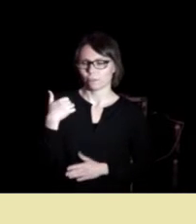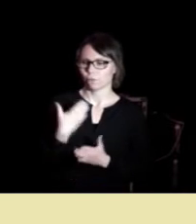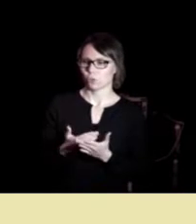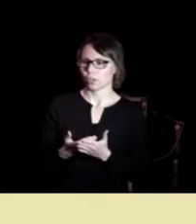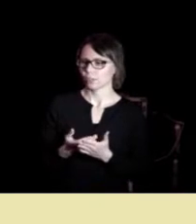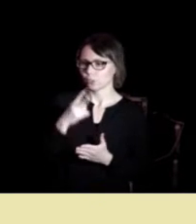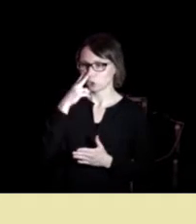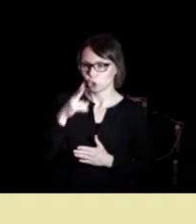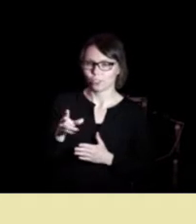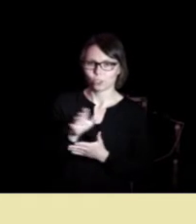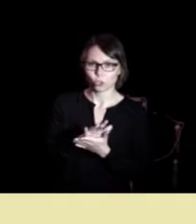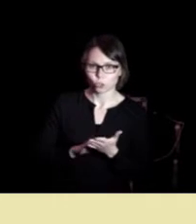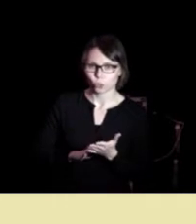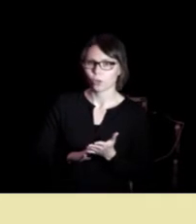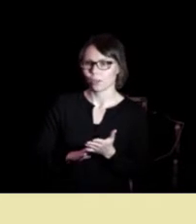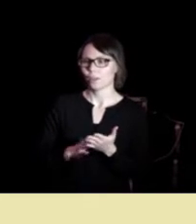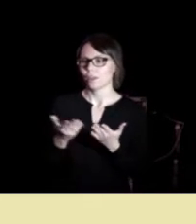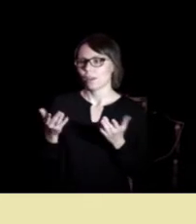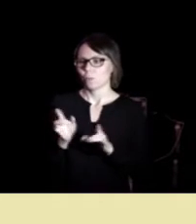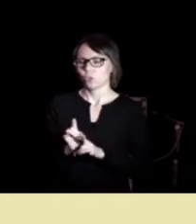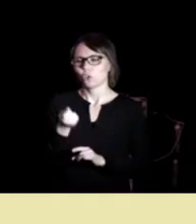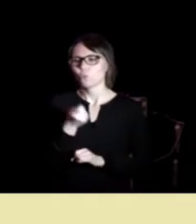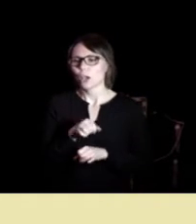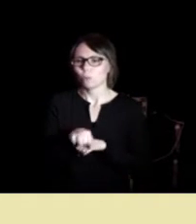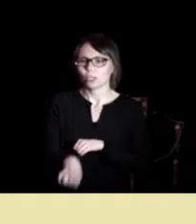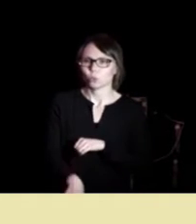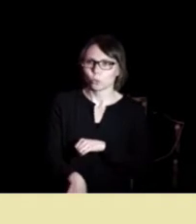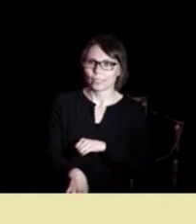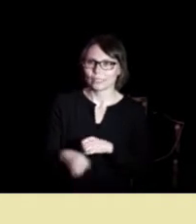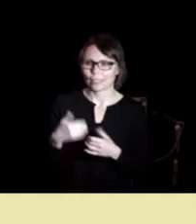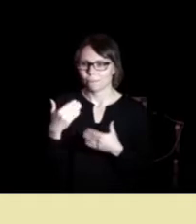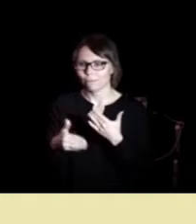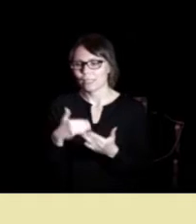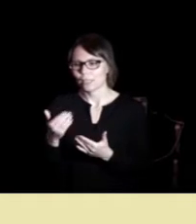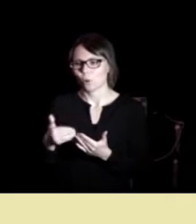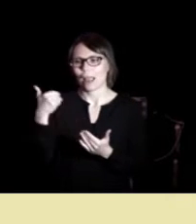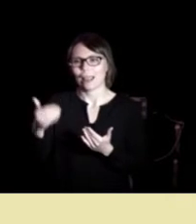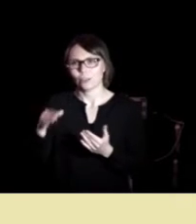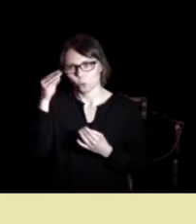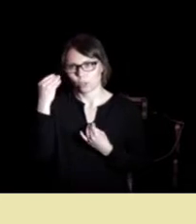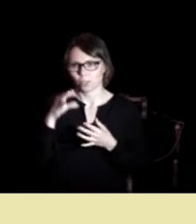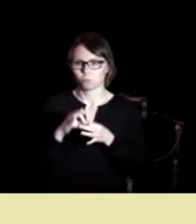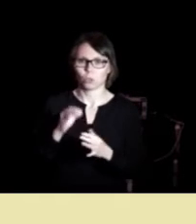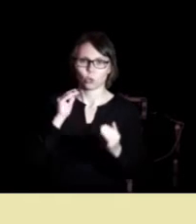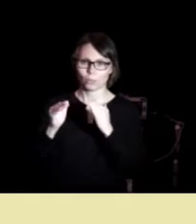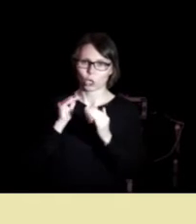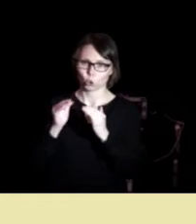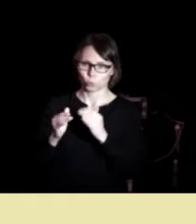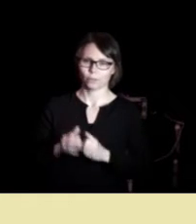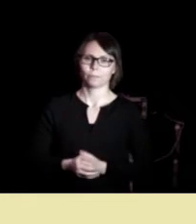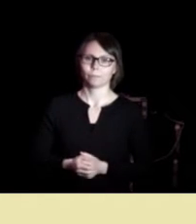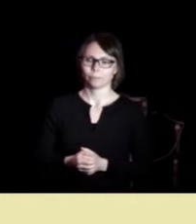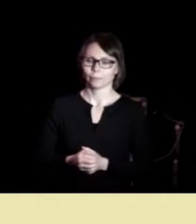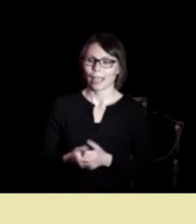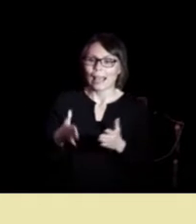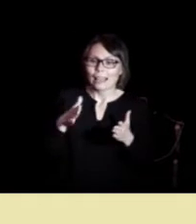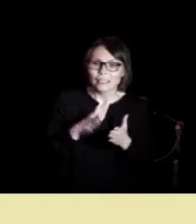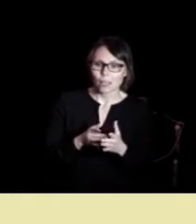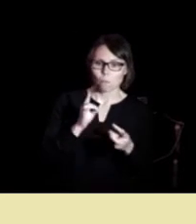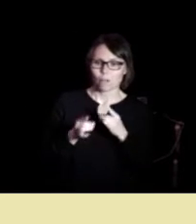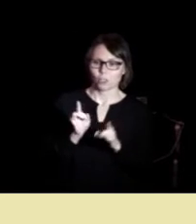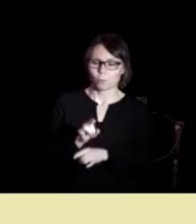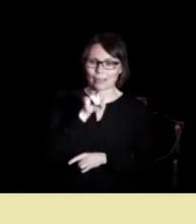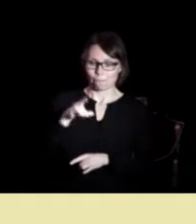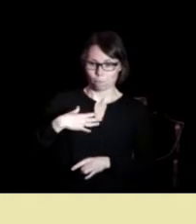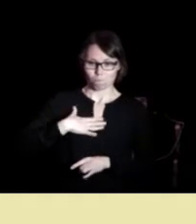spesialtetsstruktur innebærer noe obligatorisk videre og etterutdanning i kommunikasjon samvalg som er tema